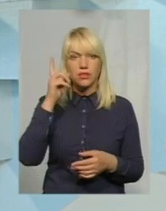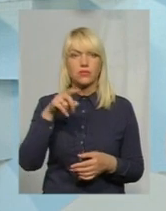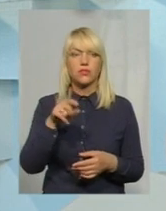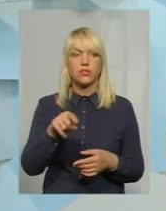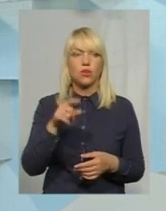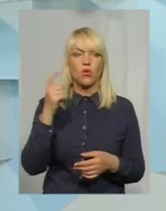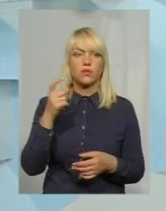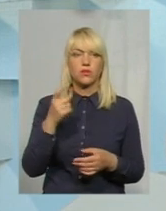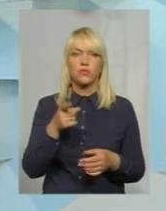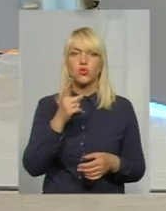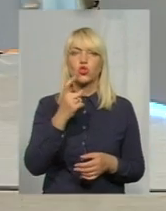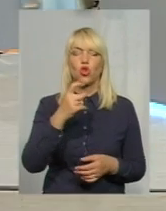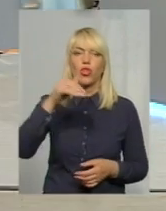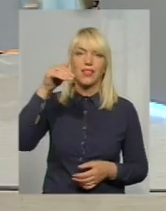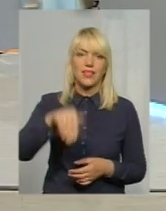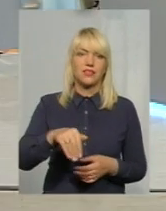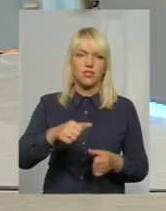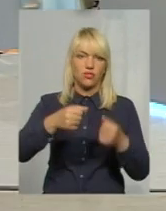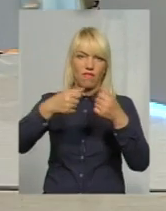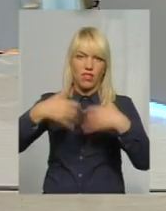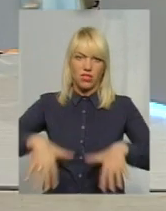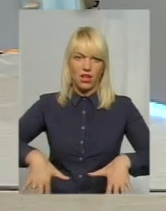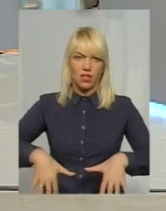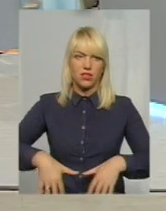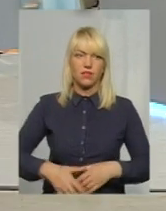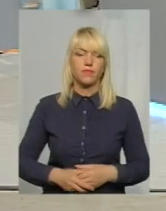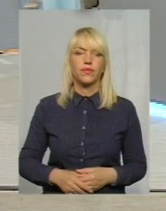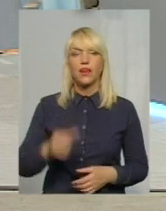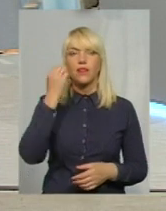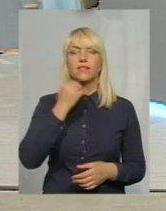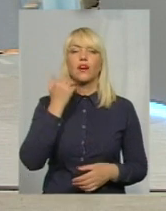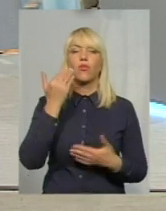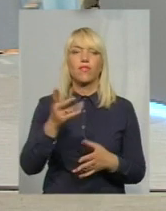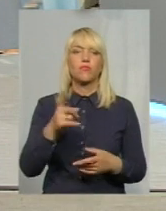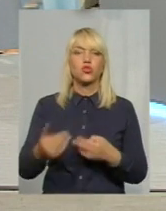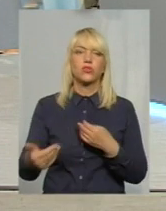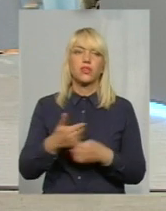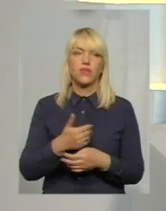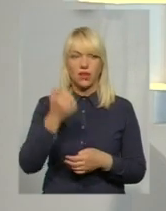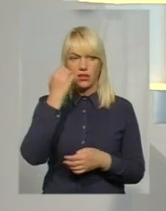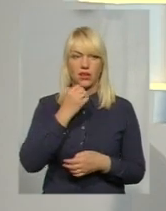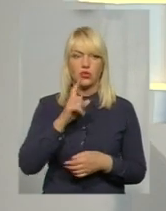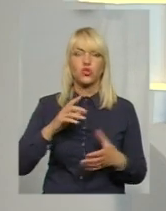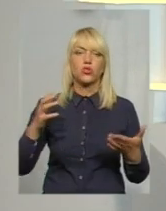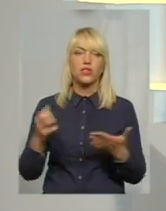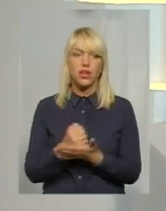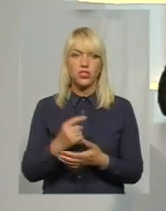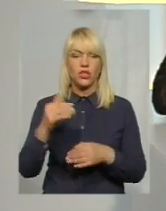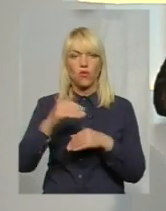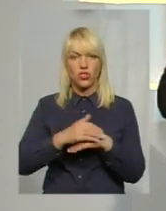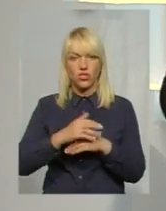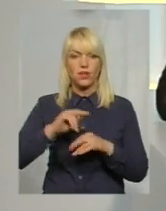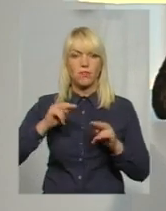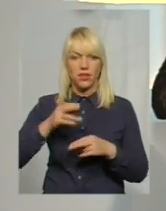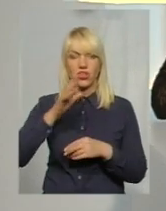господарстві, мінімум 100 тисяч інтрат. Це одне господарство. Я дякую вам, що завітали, дякую, що знайшли у вечірній п